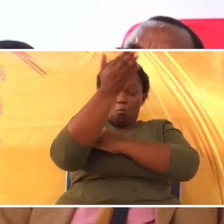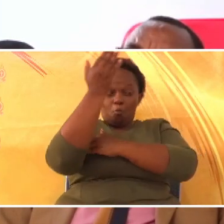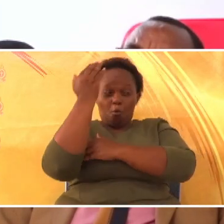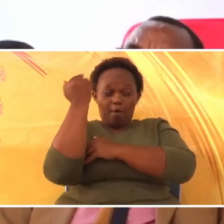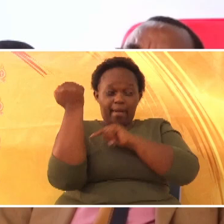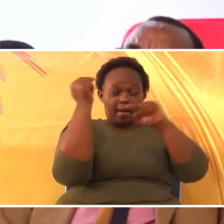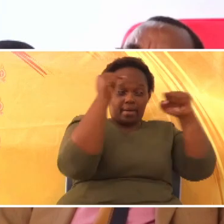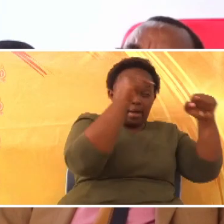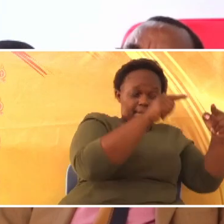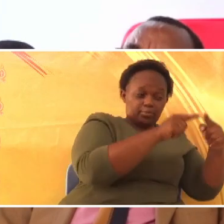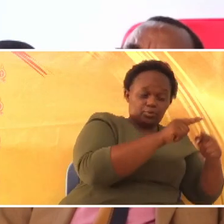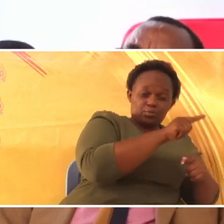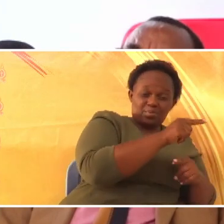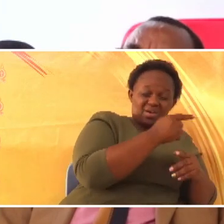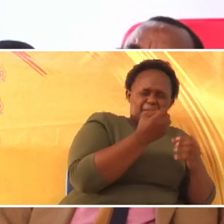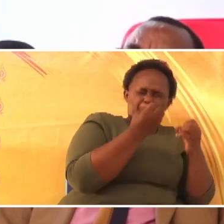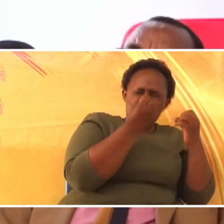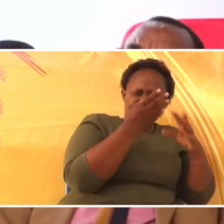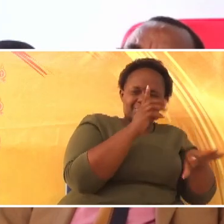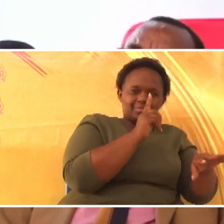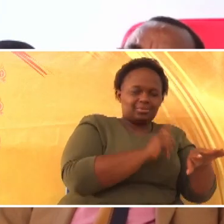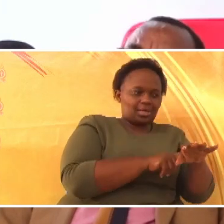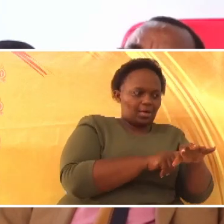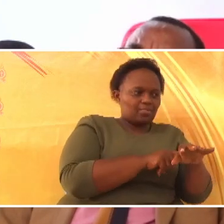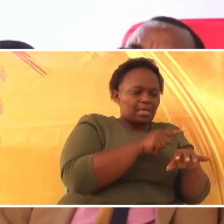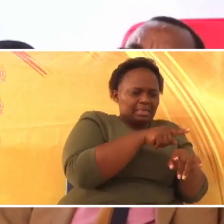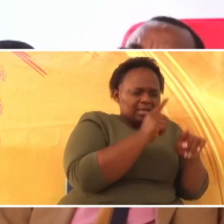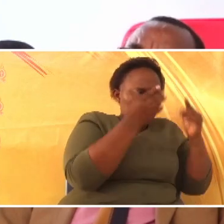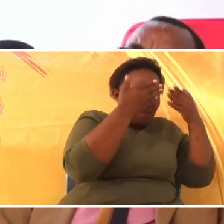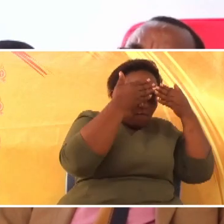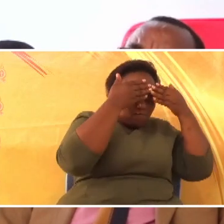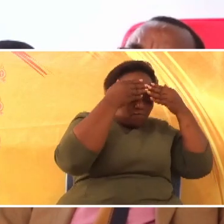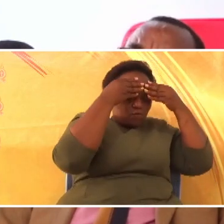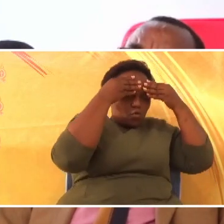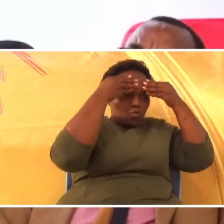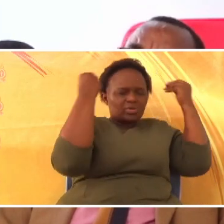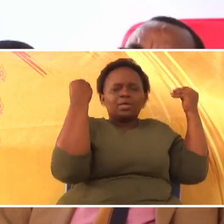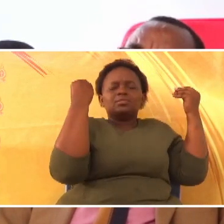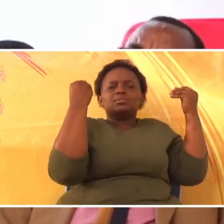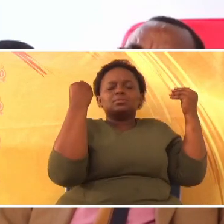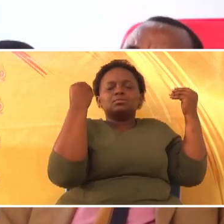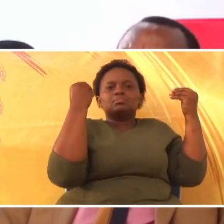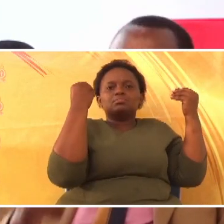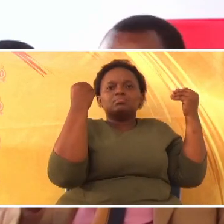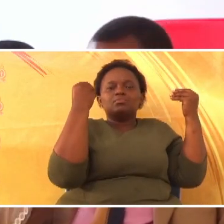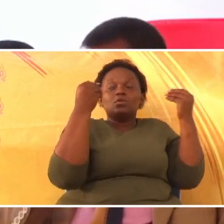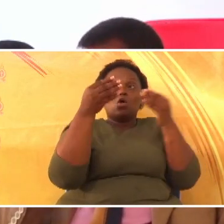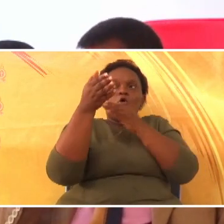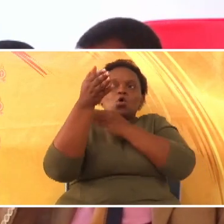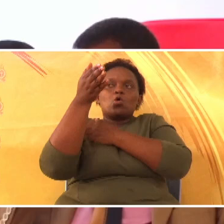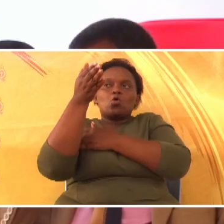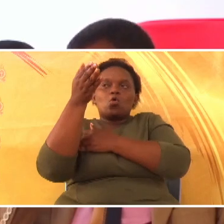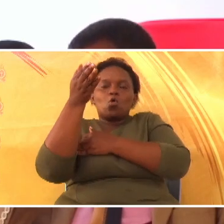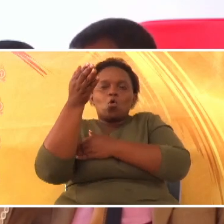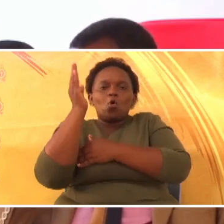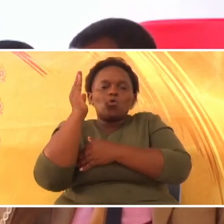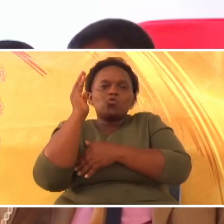jia nyingi. Sana, akasahau, yule mungu alie muita.